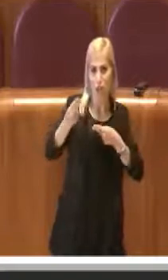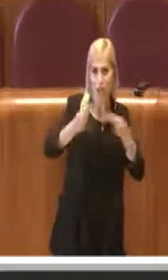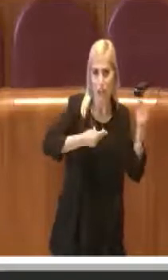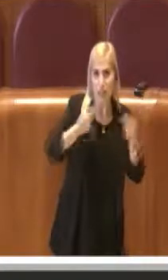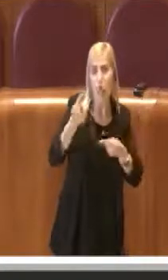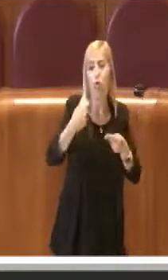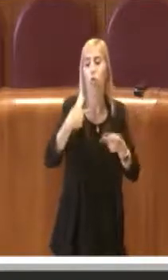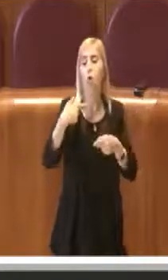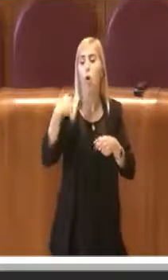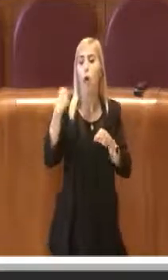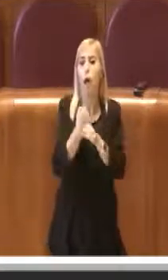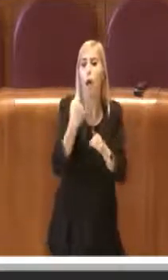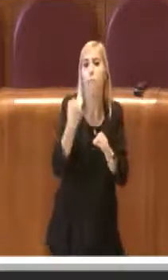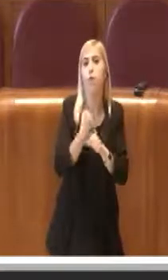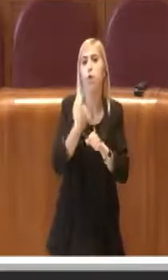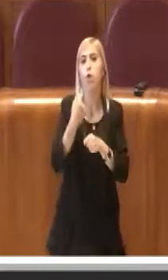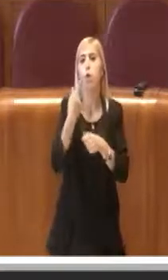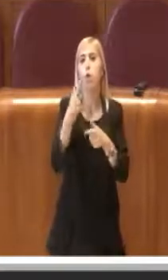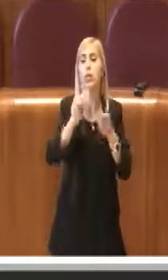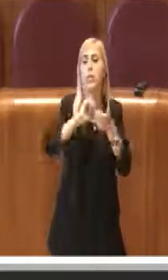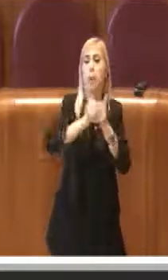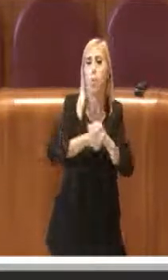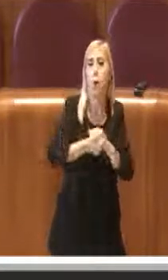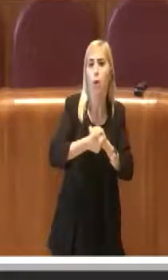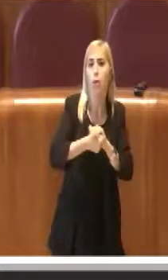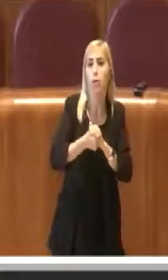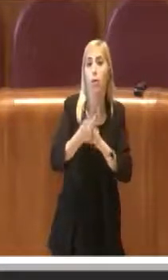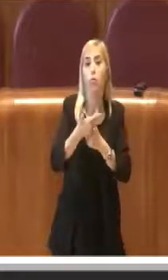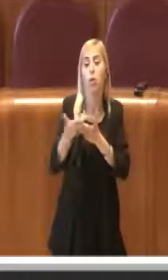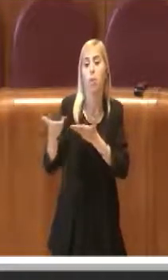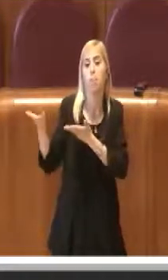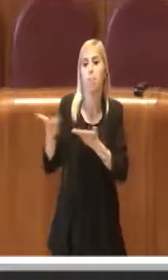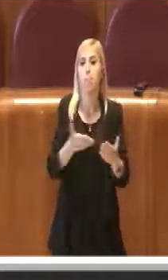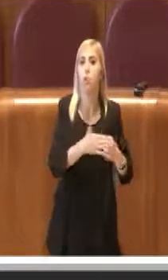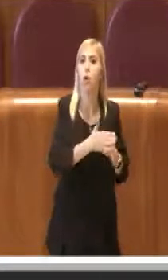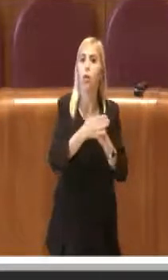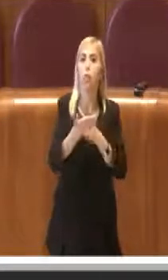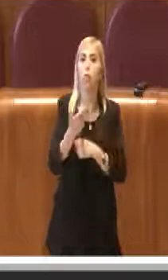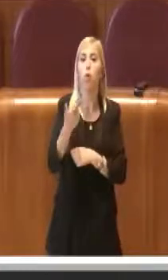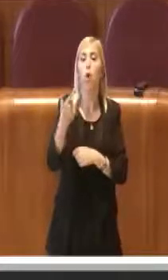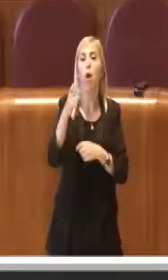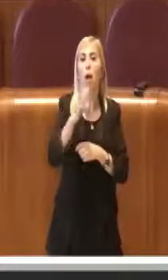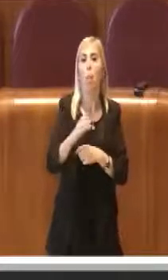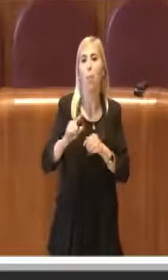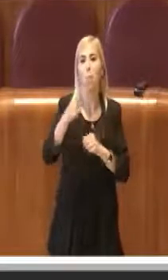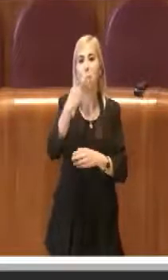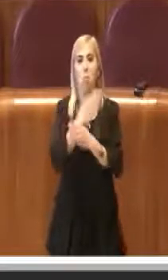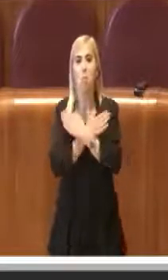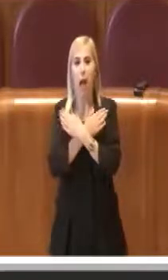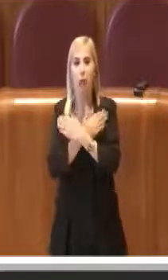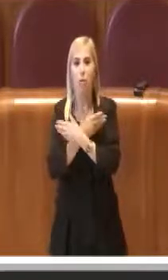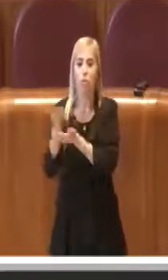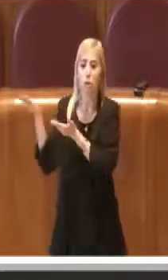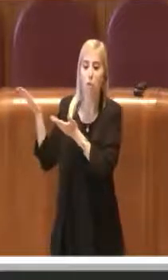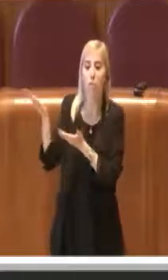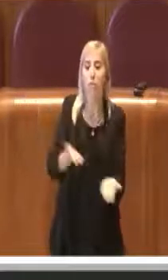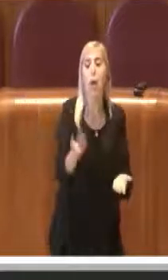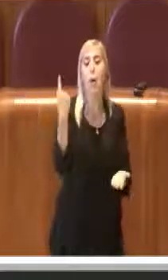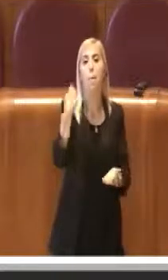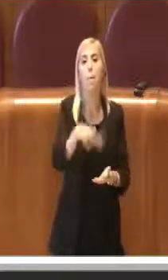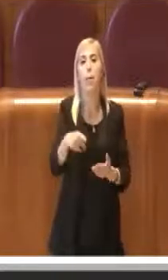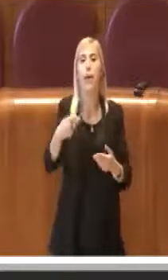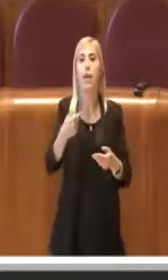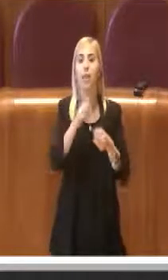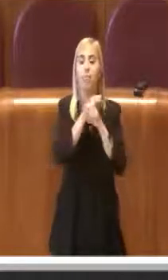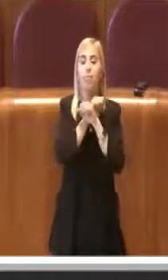al governo di un aiuto e per questo motivo quindi appunto sottoscriviamo il